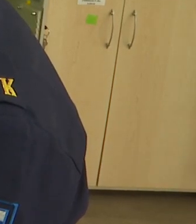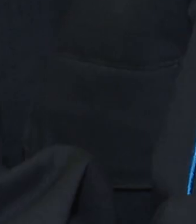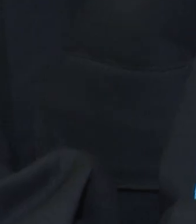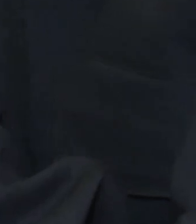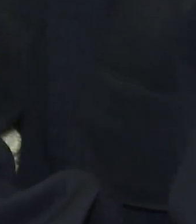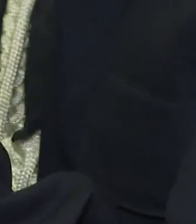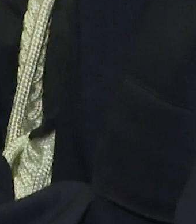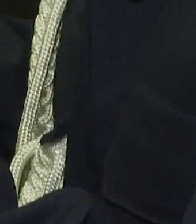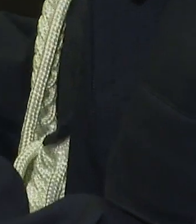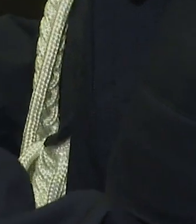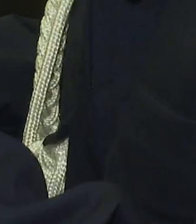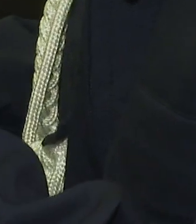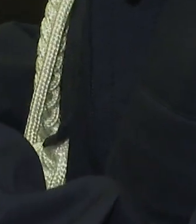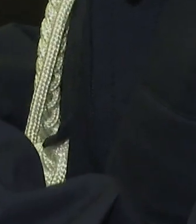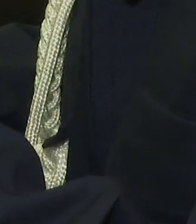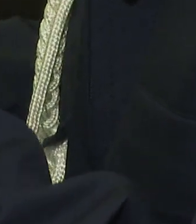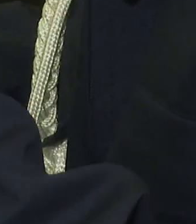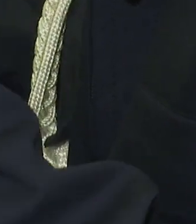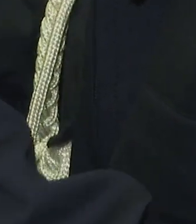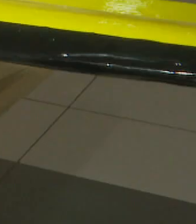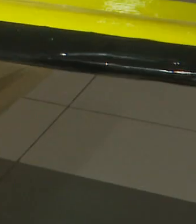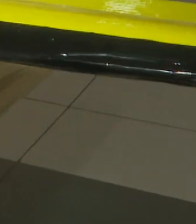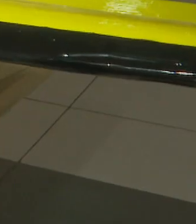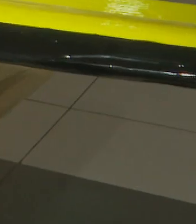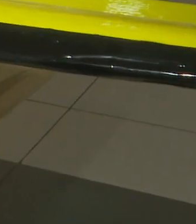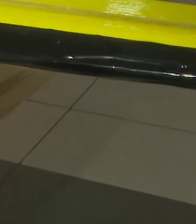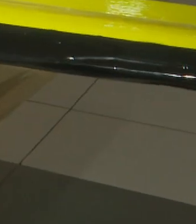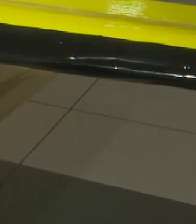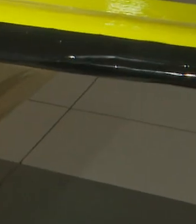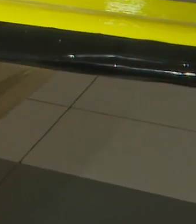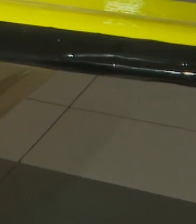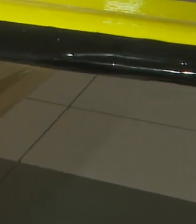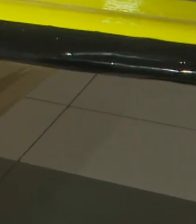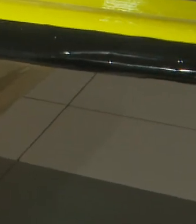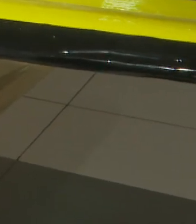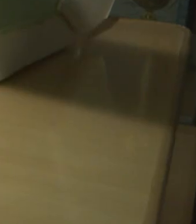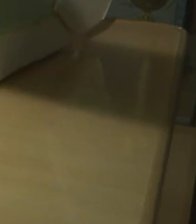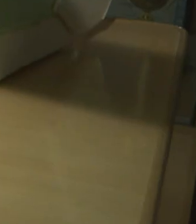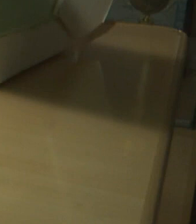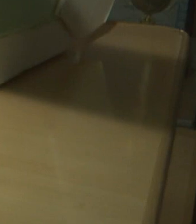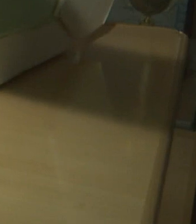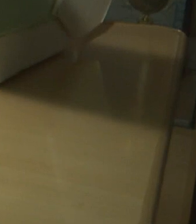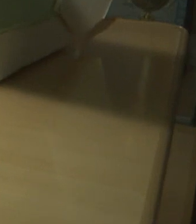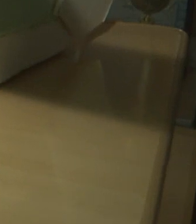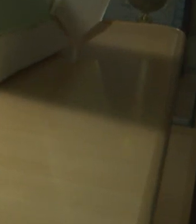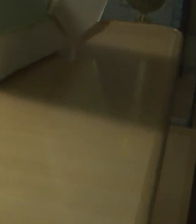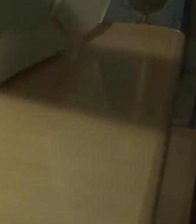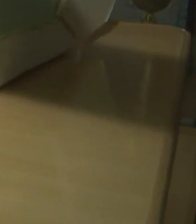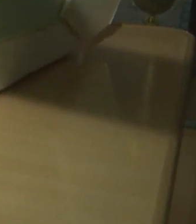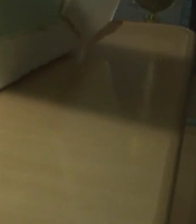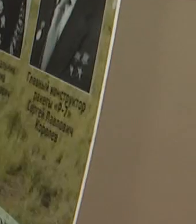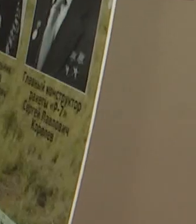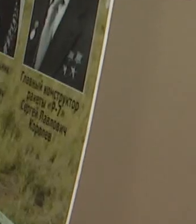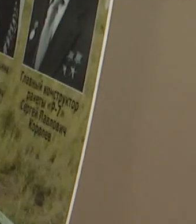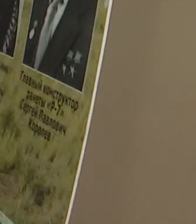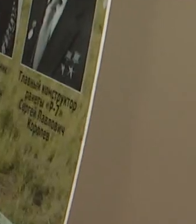сесть. Также ребята собирают модели как на радиоуправление, так и более простые – планеры. Ну и, конечно, чтобы стать настоящим